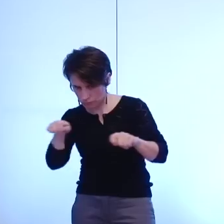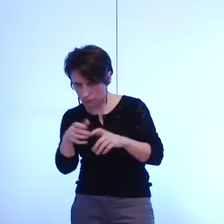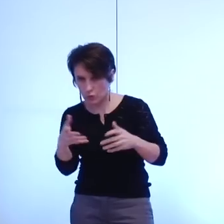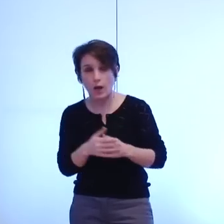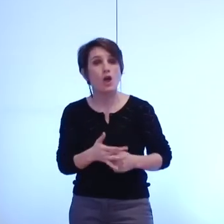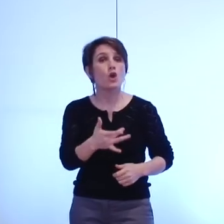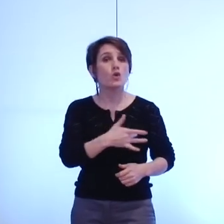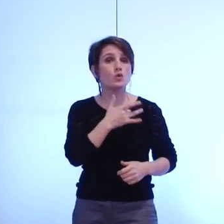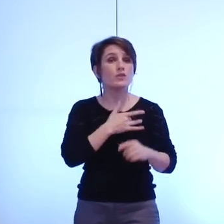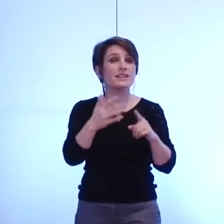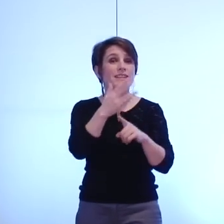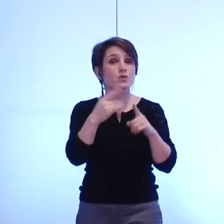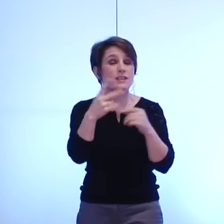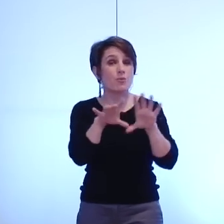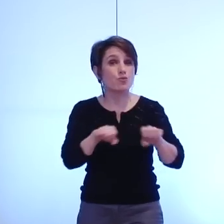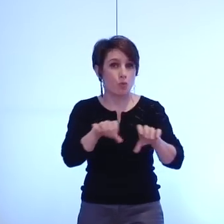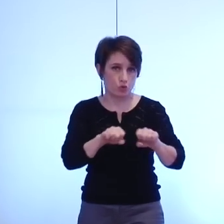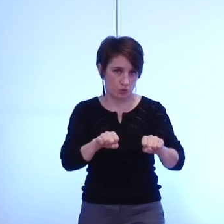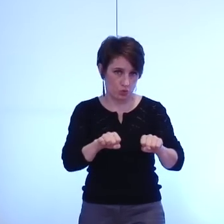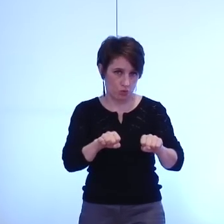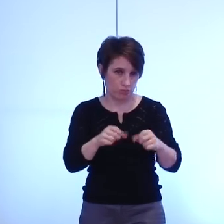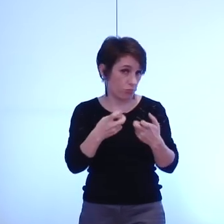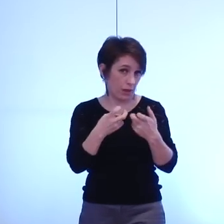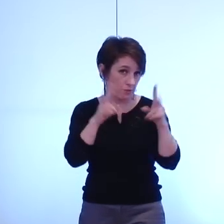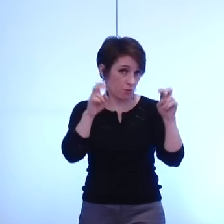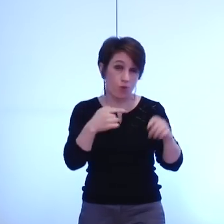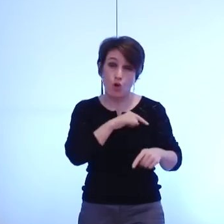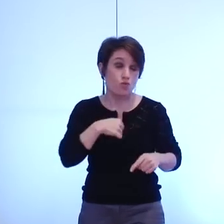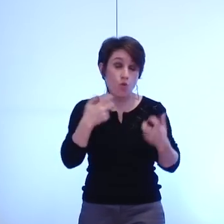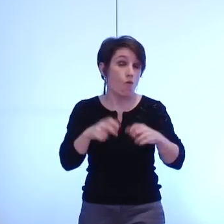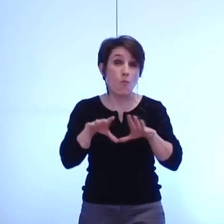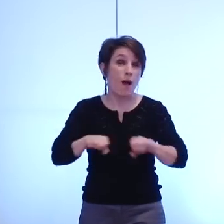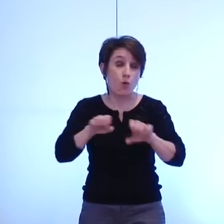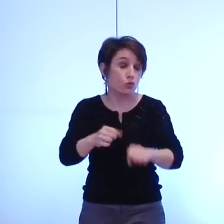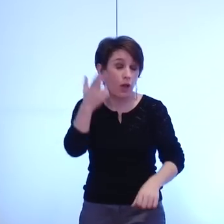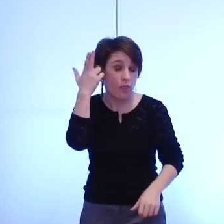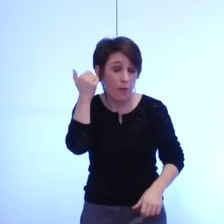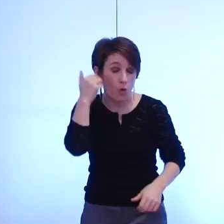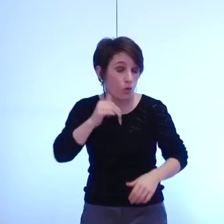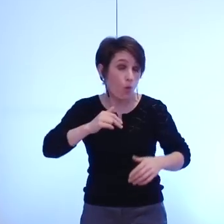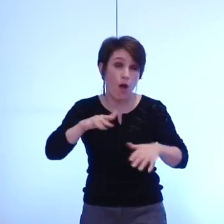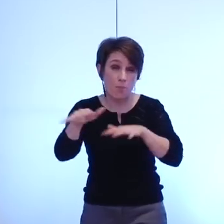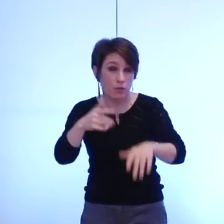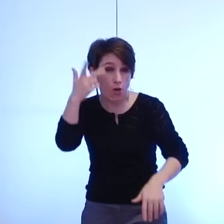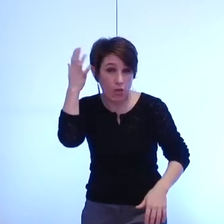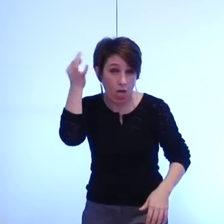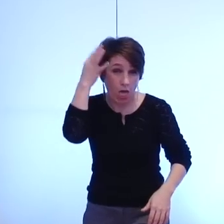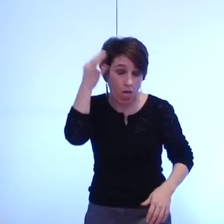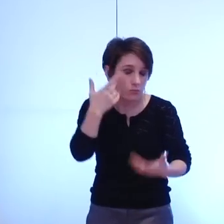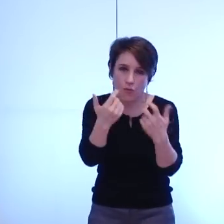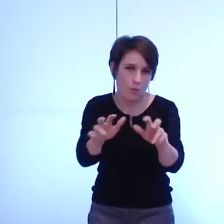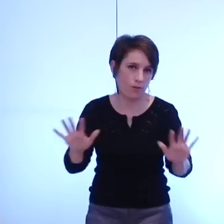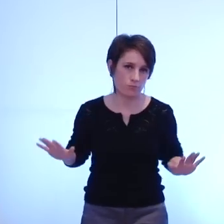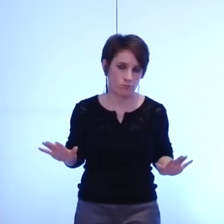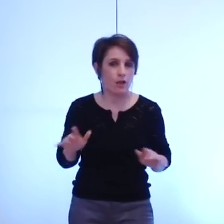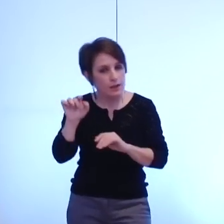nous ne souhaitons pas encourager des logiques qui visent à produire n'importe quoi n'importe comment des productions qui soient fondées